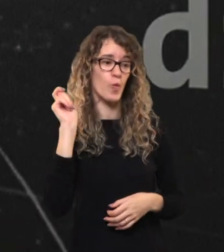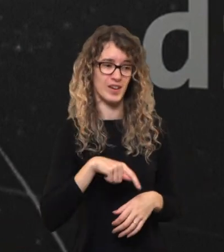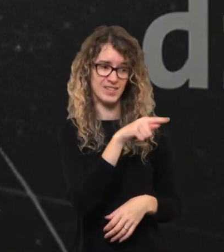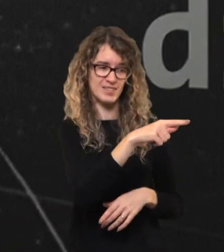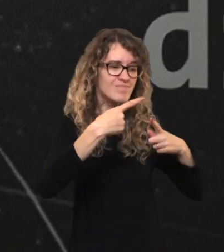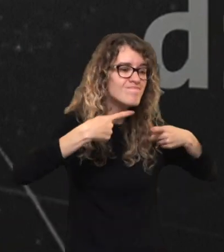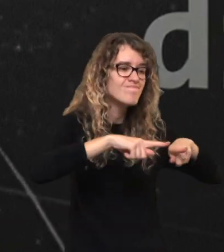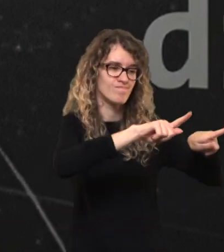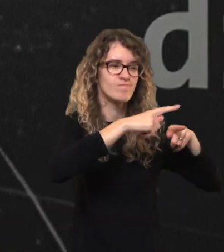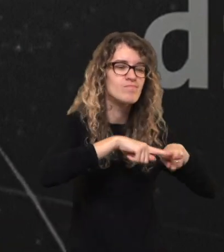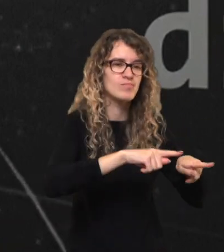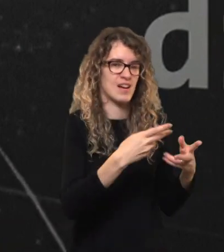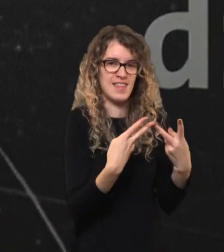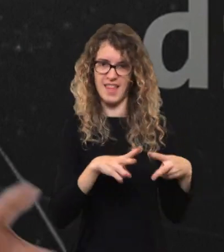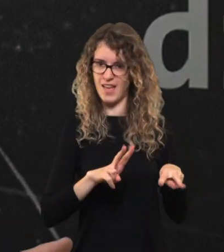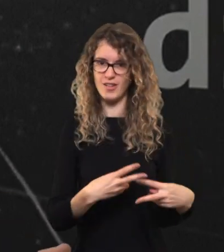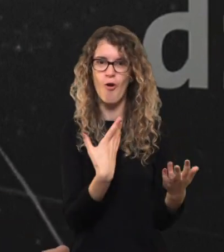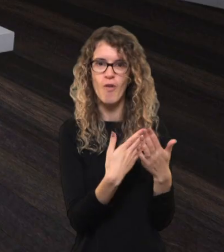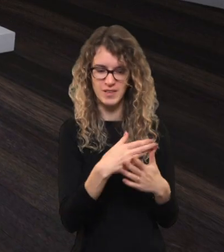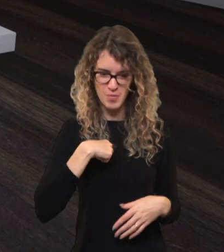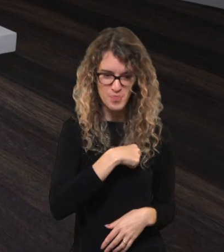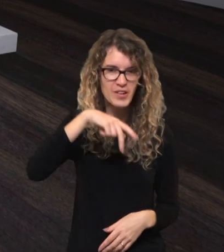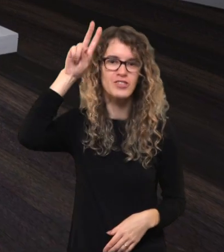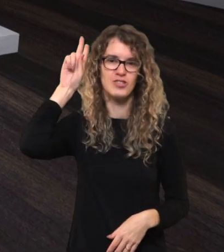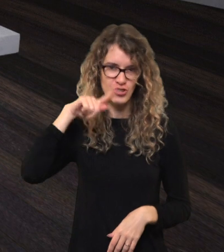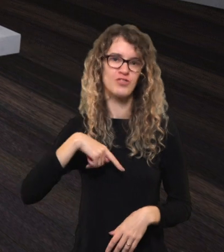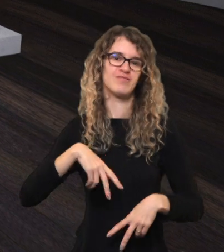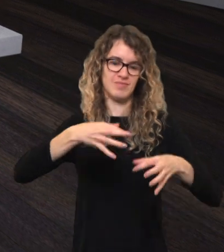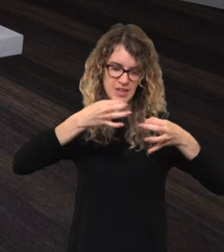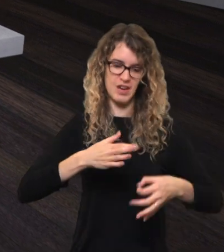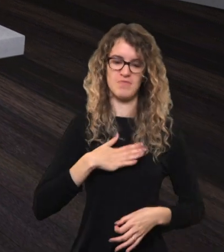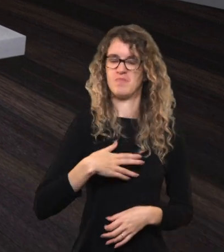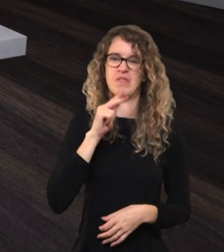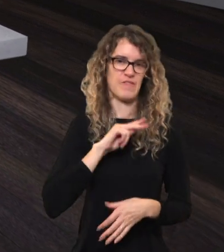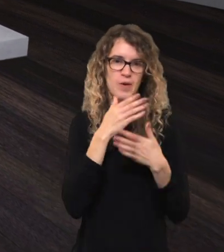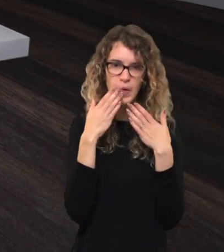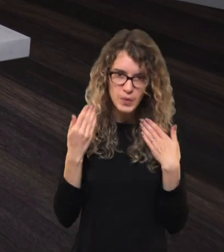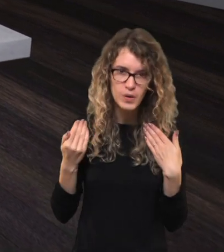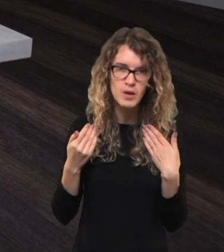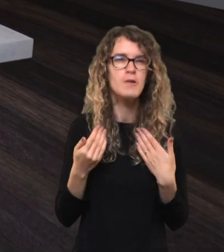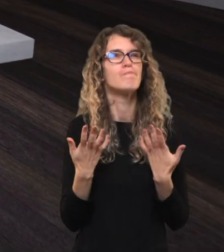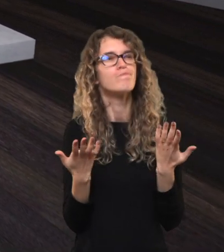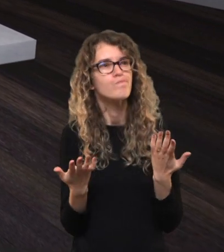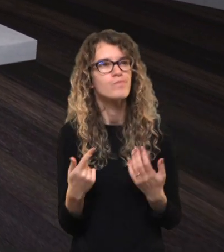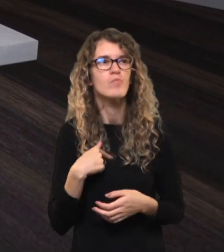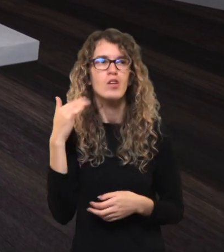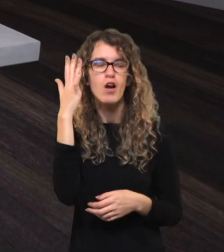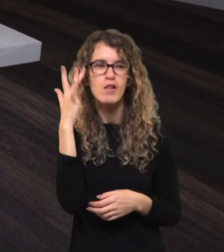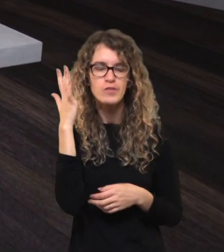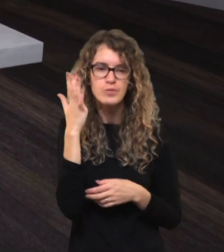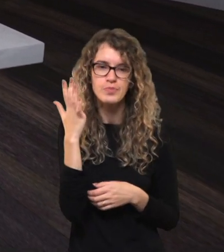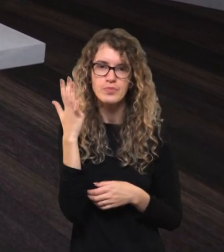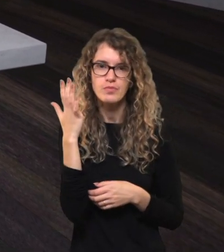ukrainiečiams nereikia tikėti tirtiną informaciją, nes tiesa jų pusiai. Ir šitoje vietoje, aš